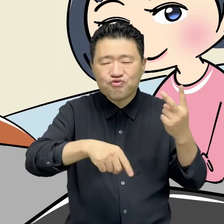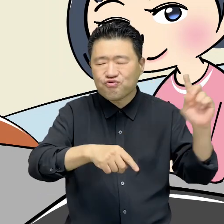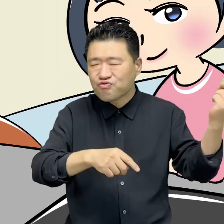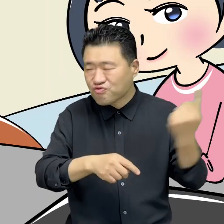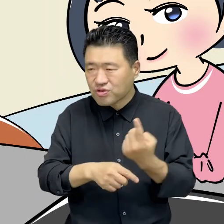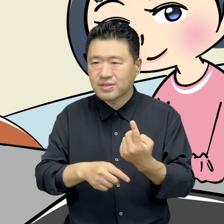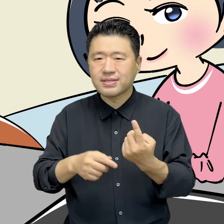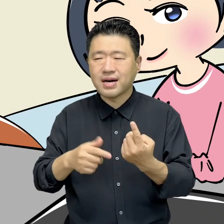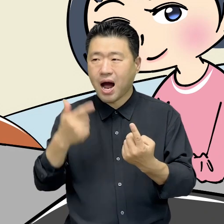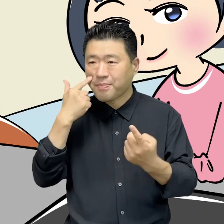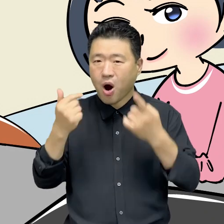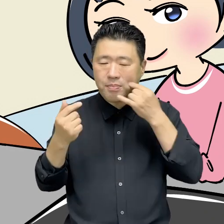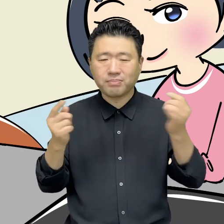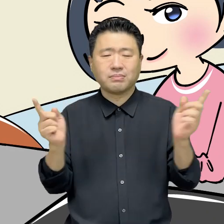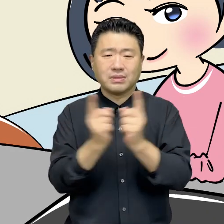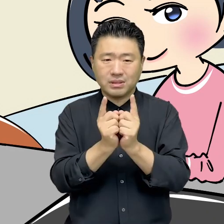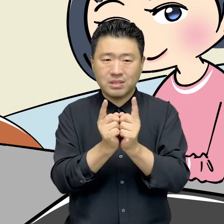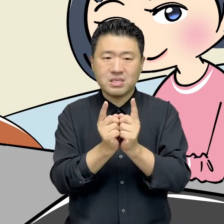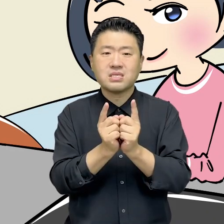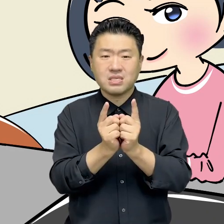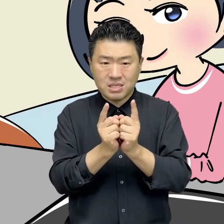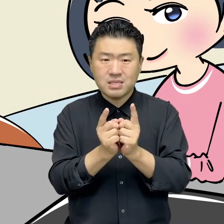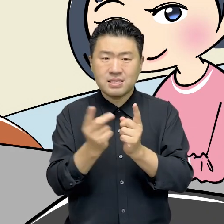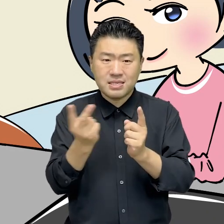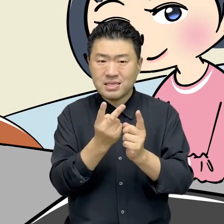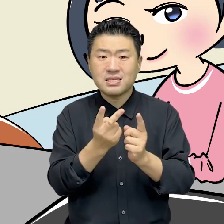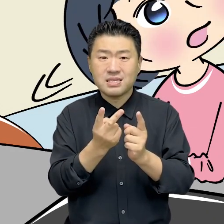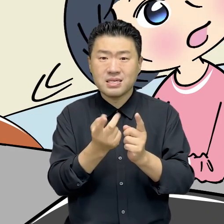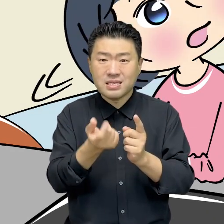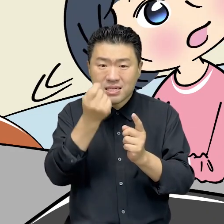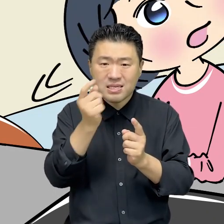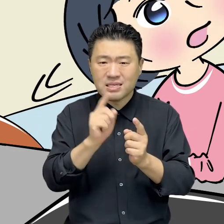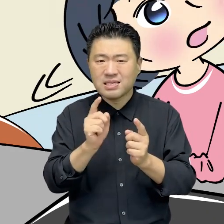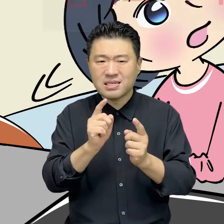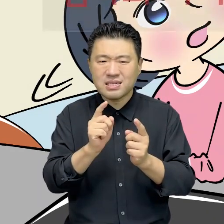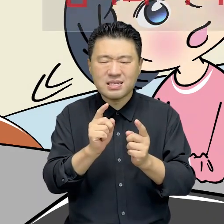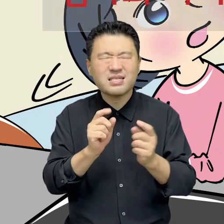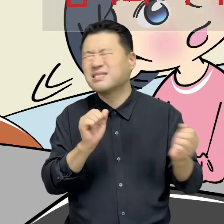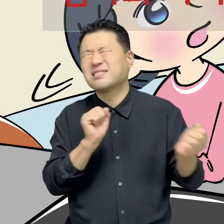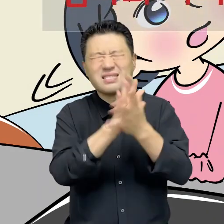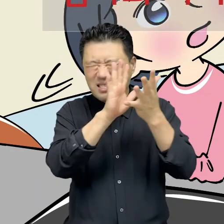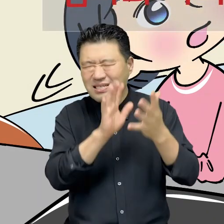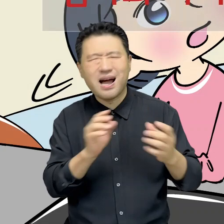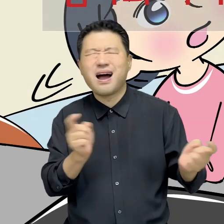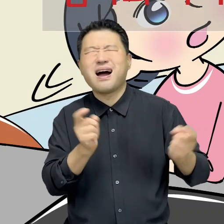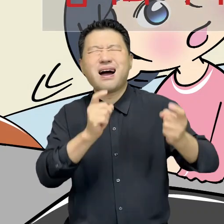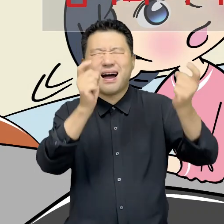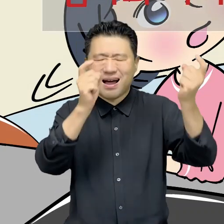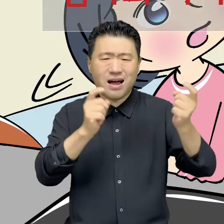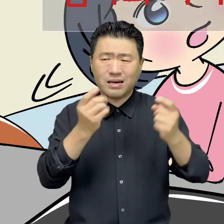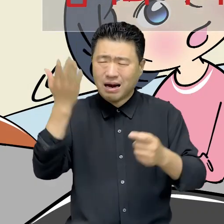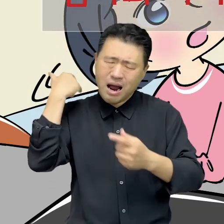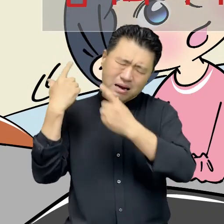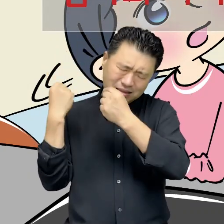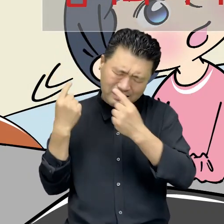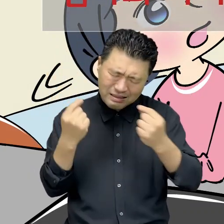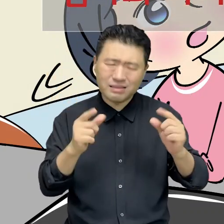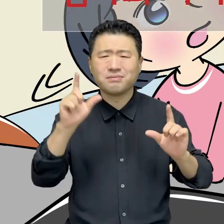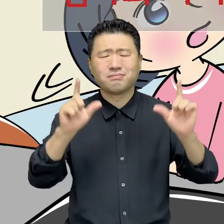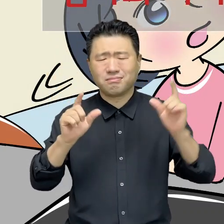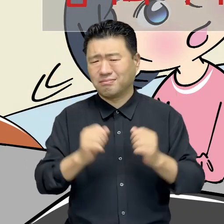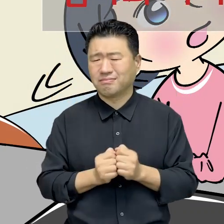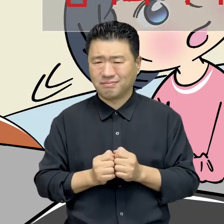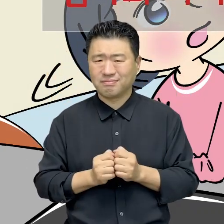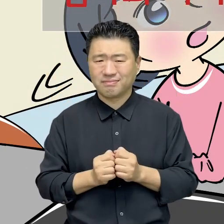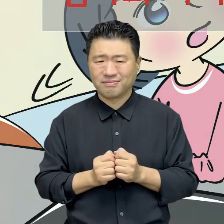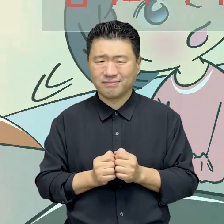만에 만난 엄마와 아빠. 2주 만에 만나자마자 엄마와 아빠는 여느 날과 다를 바 없이 또 싸운다.